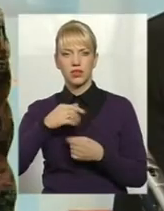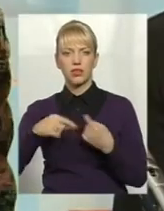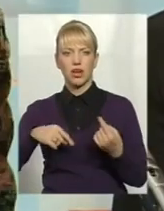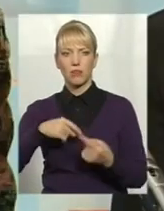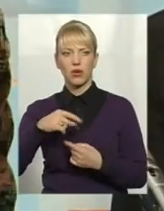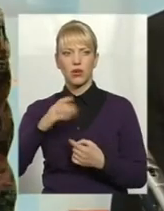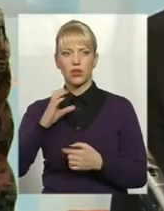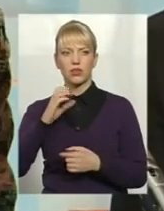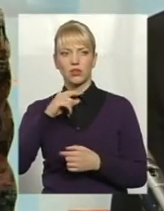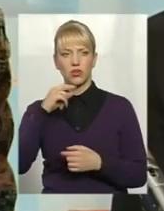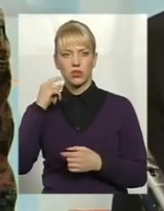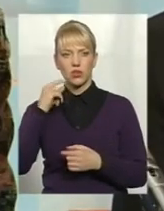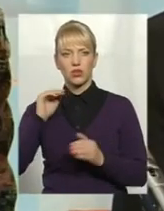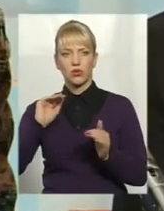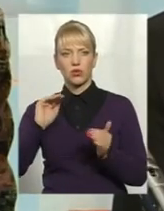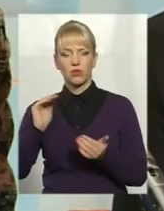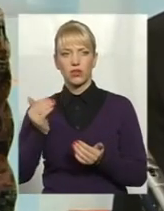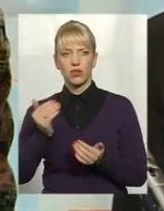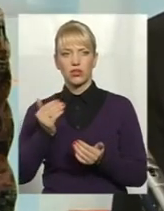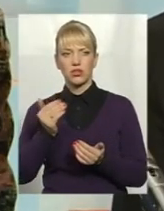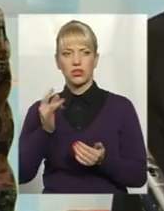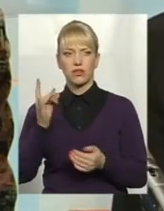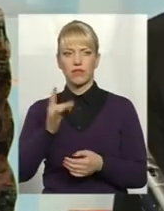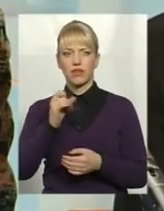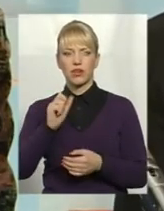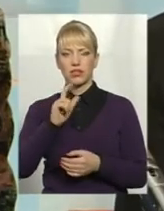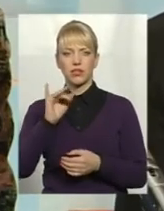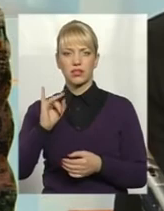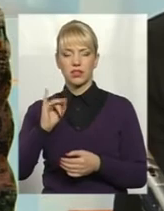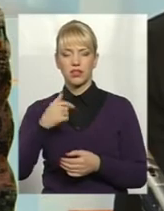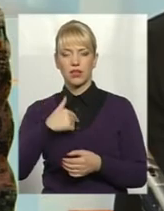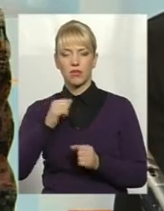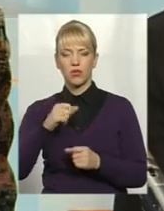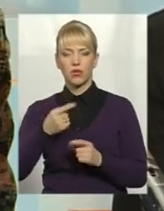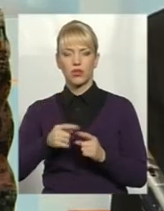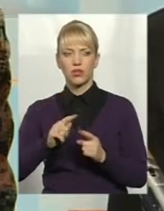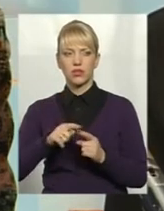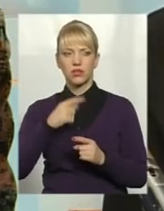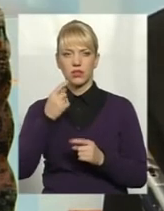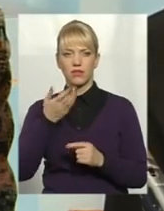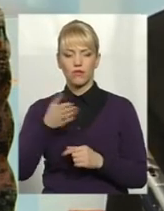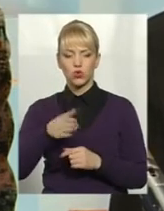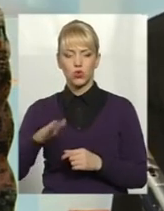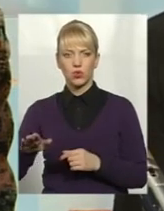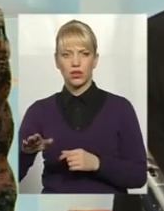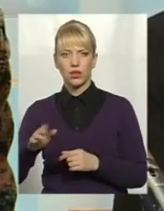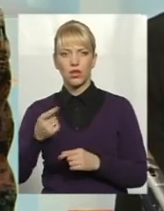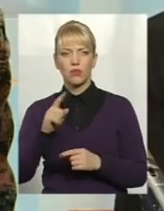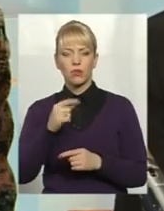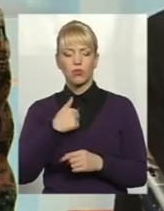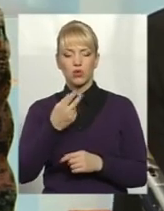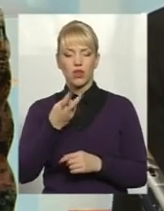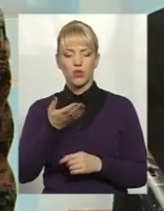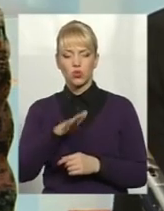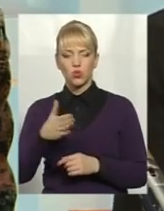Росією уменьшився практично в рази, я це можу виразити, в штуках, бо для нас штуки важні,